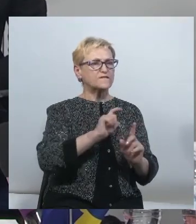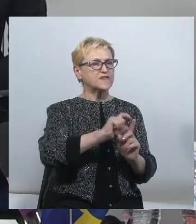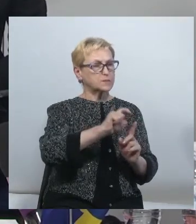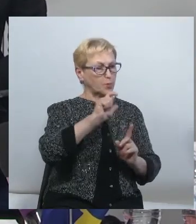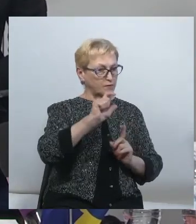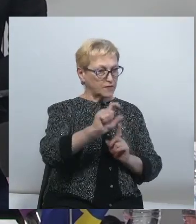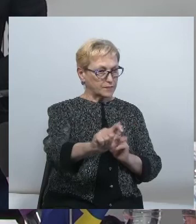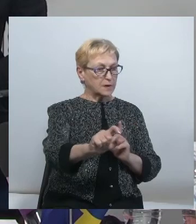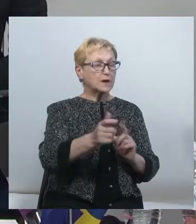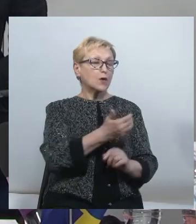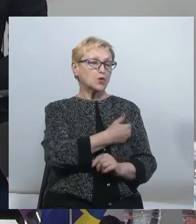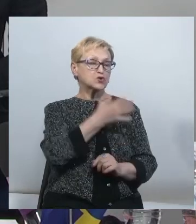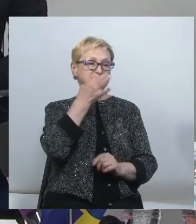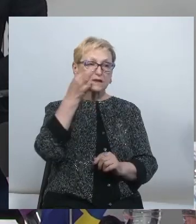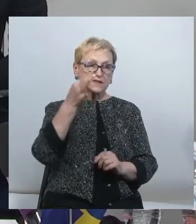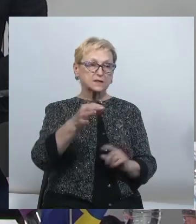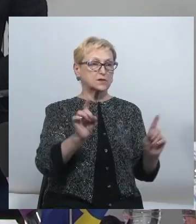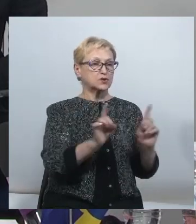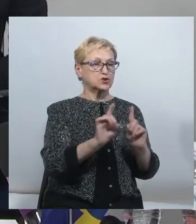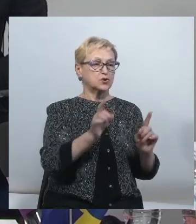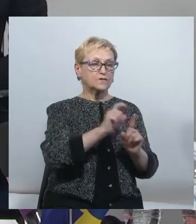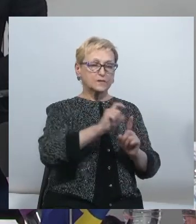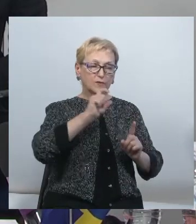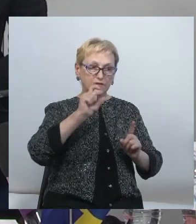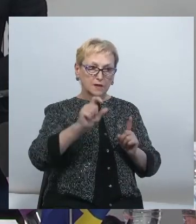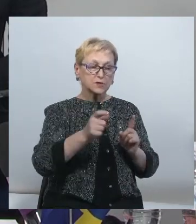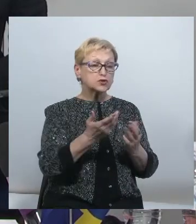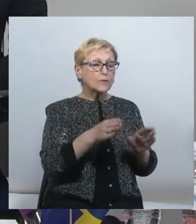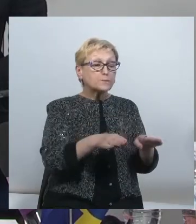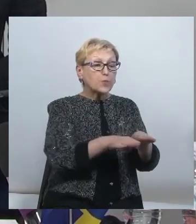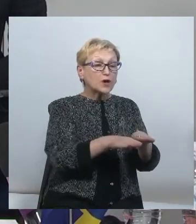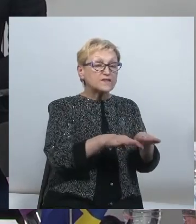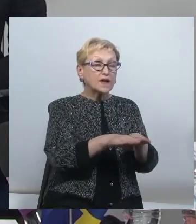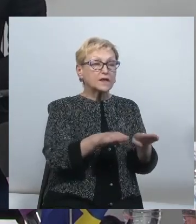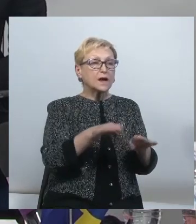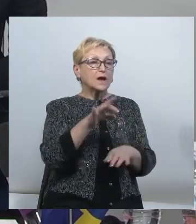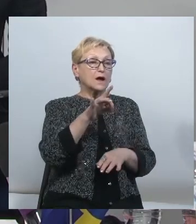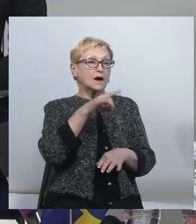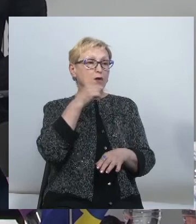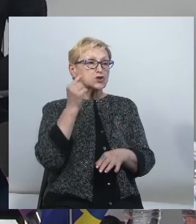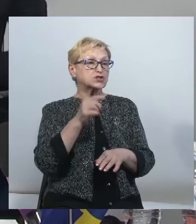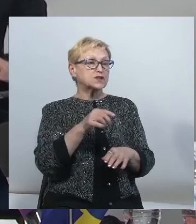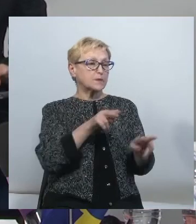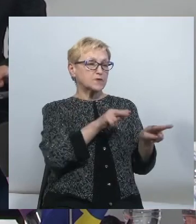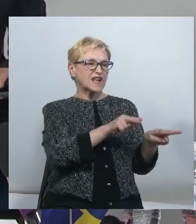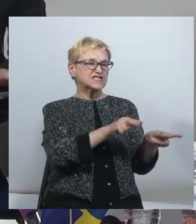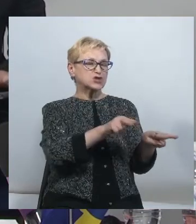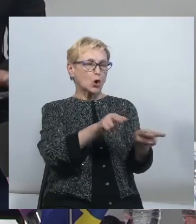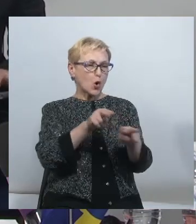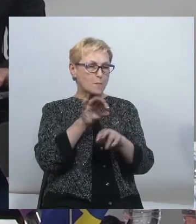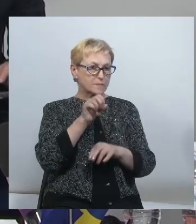Я якраз хотіла сказати, що запитання, в якому міститься порівняння з Роскомнадзором, це, очевидно, якраз